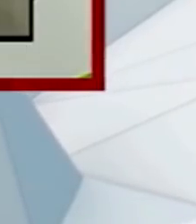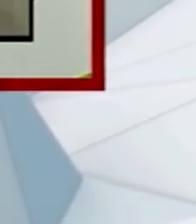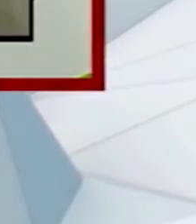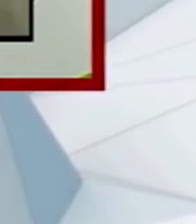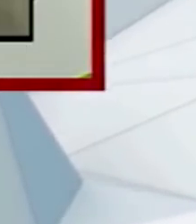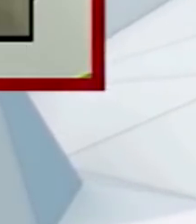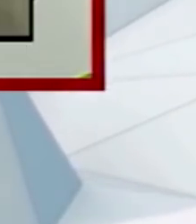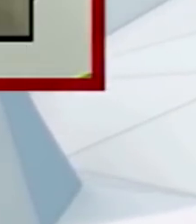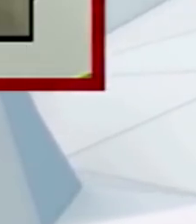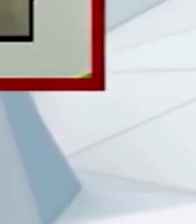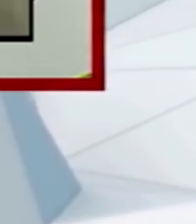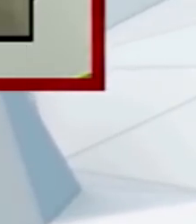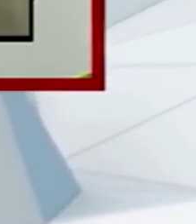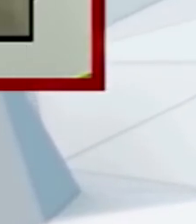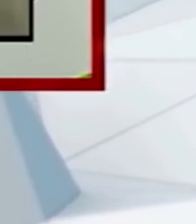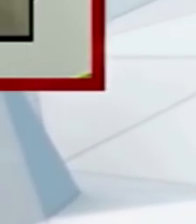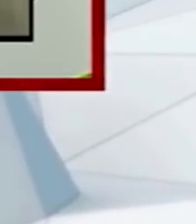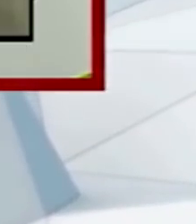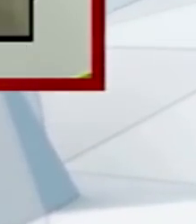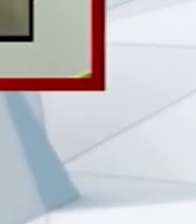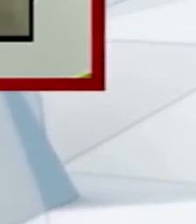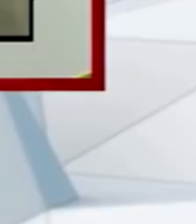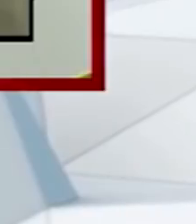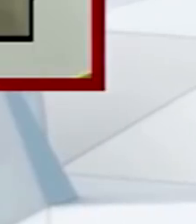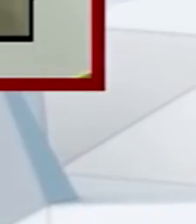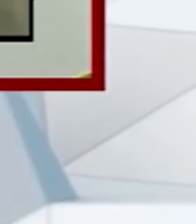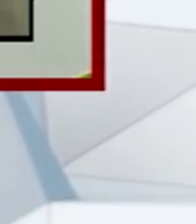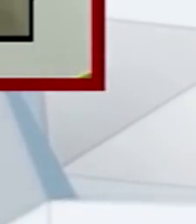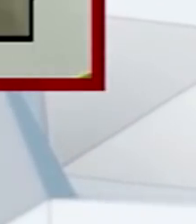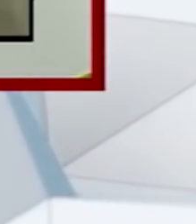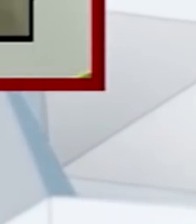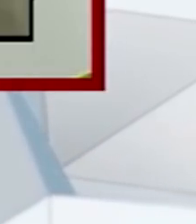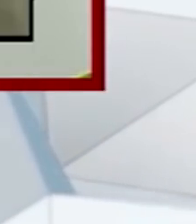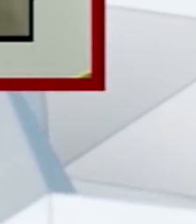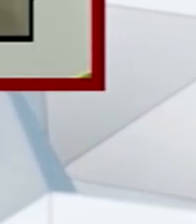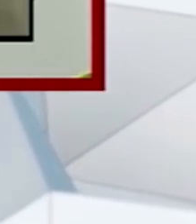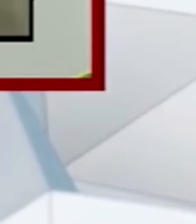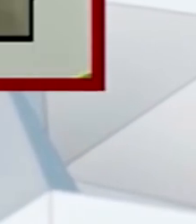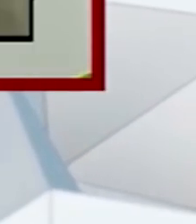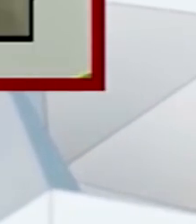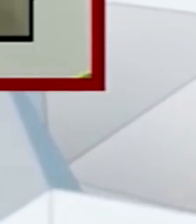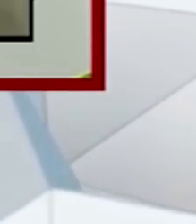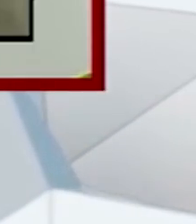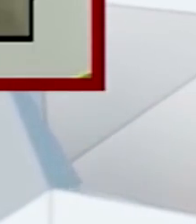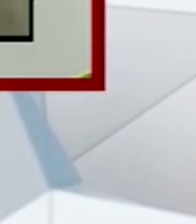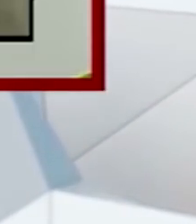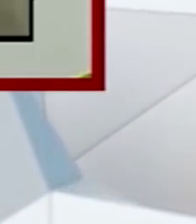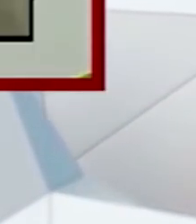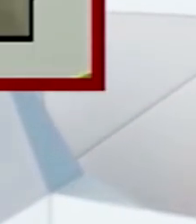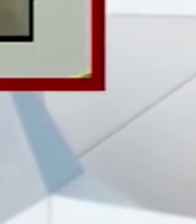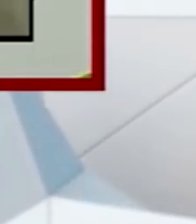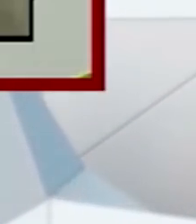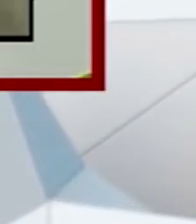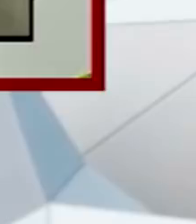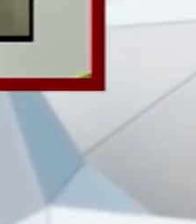степено. Македонија како држава мислам дека ке го изгуби еланот, ке се врати надешта кај нас, со тоа што е